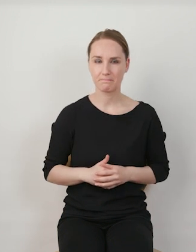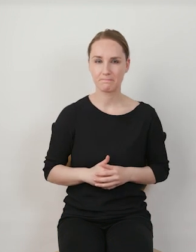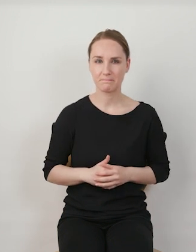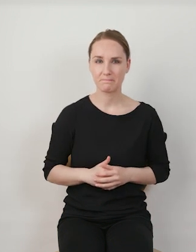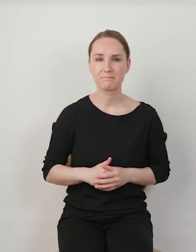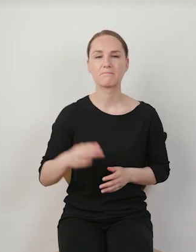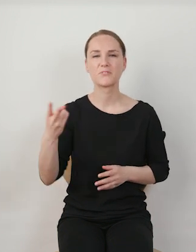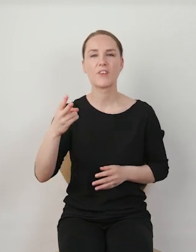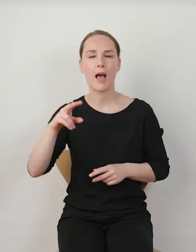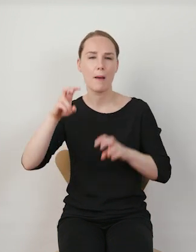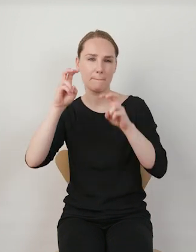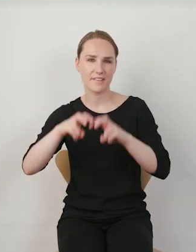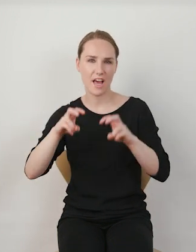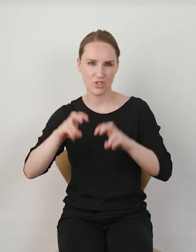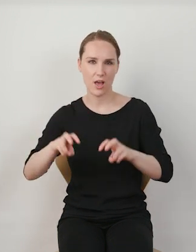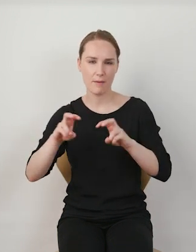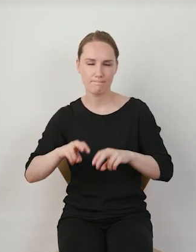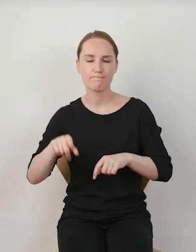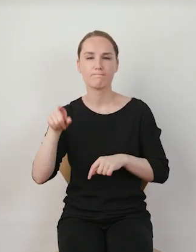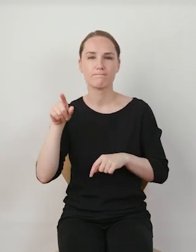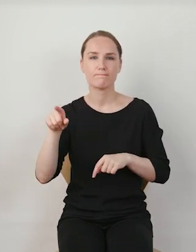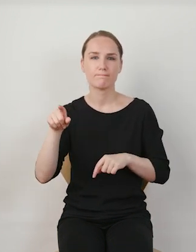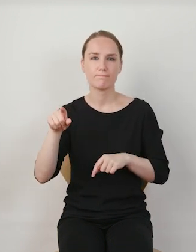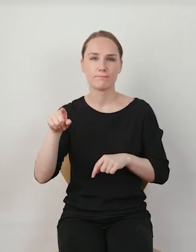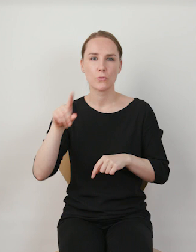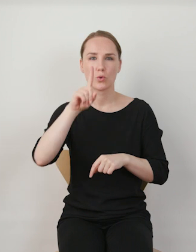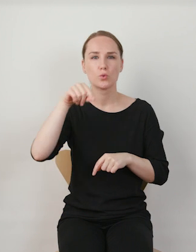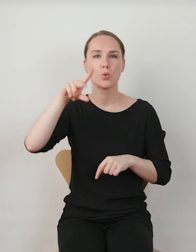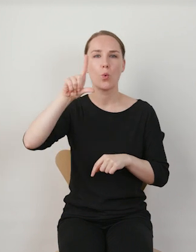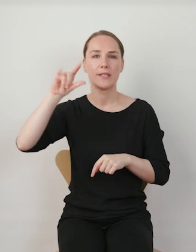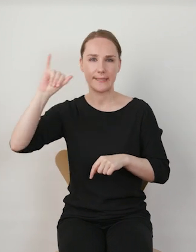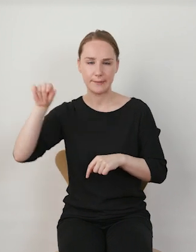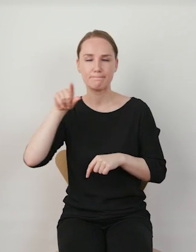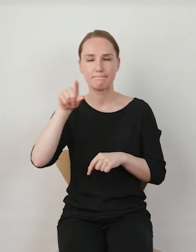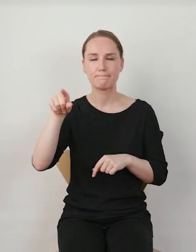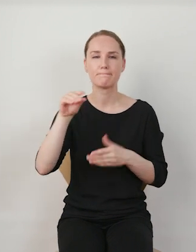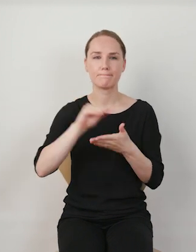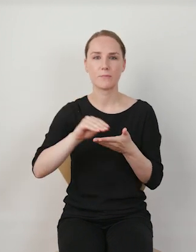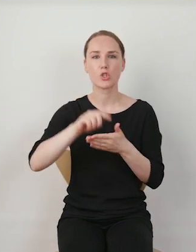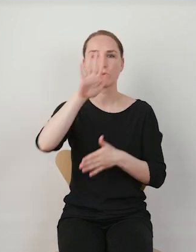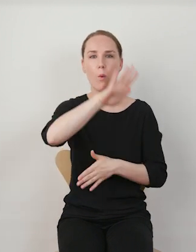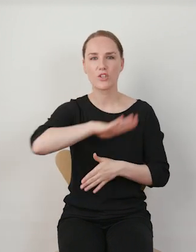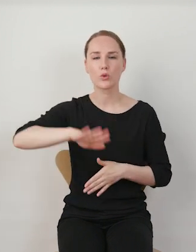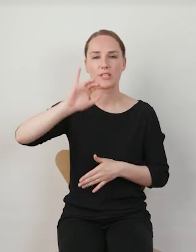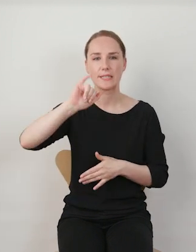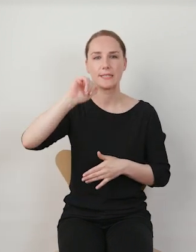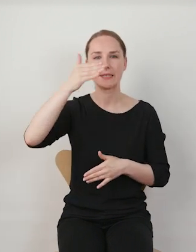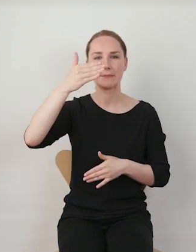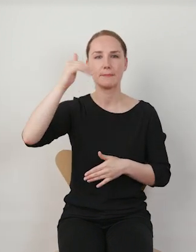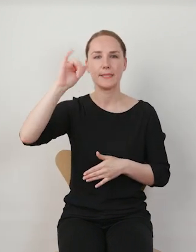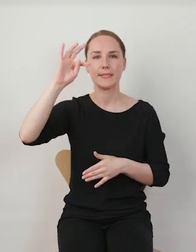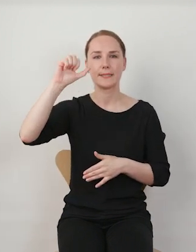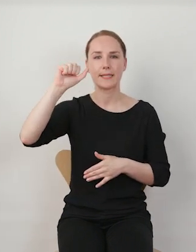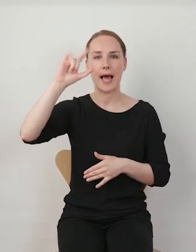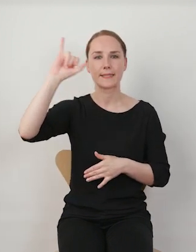i David James Zui piszą o społecznościach imitacyjnych na TikToku. Społeczności imitacyjne to są takie